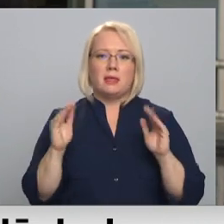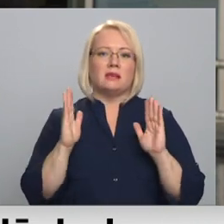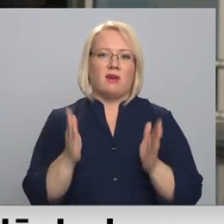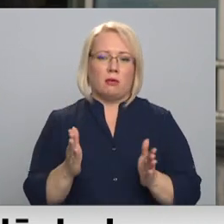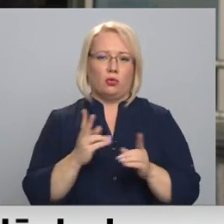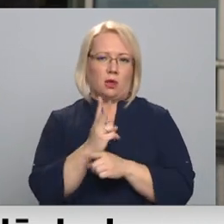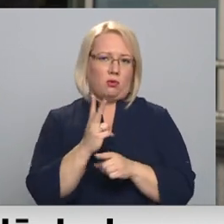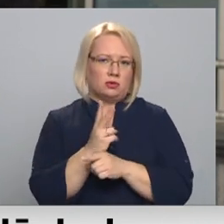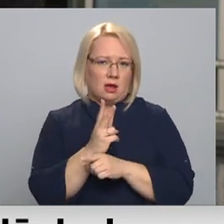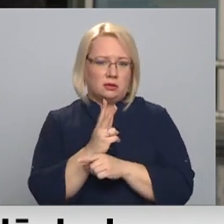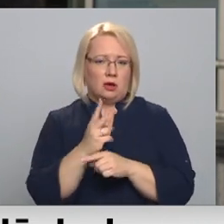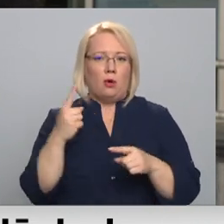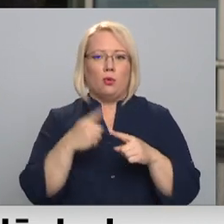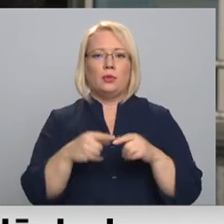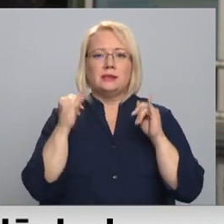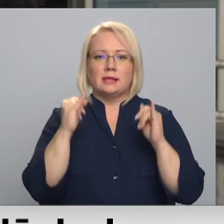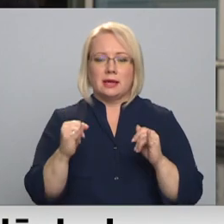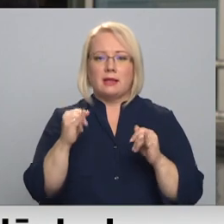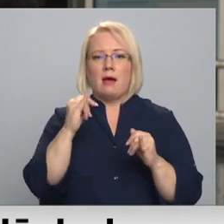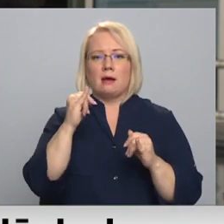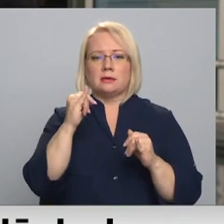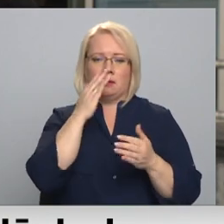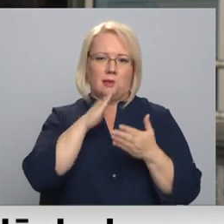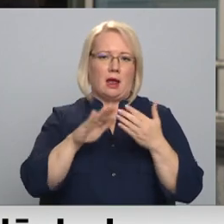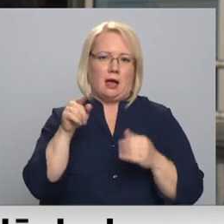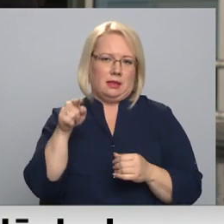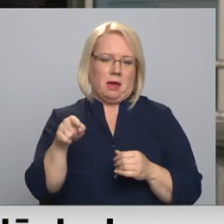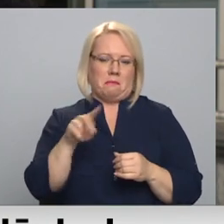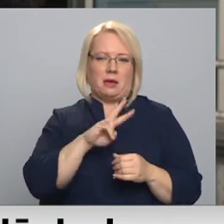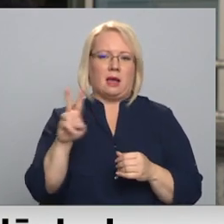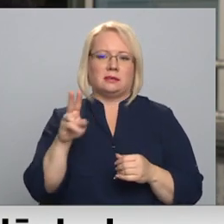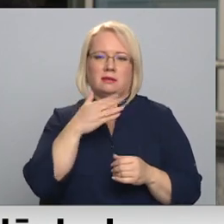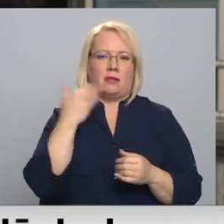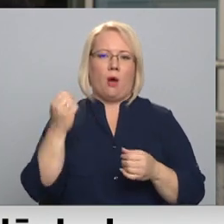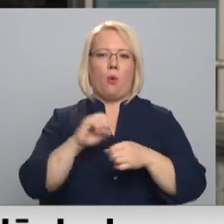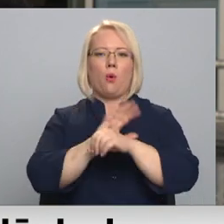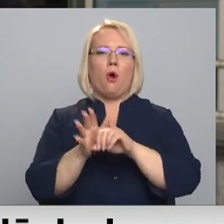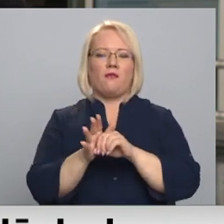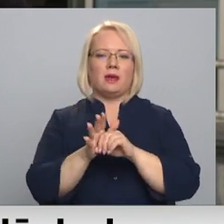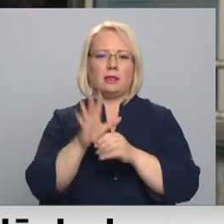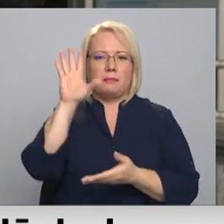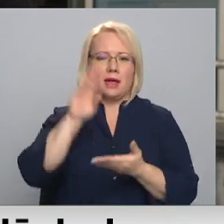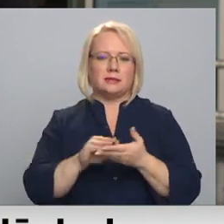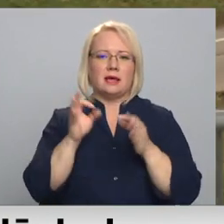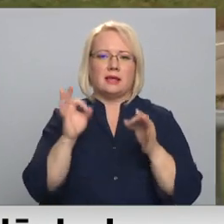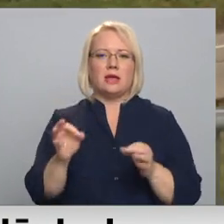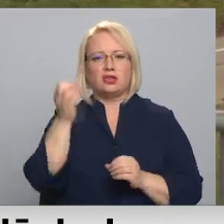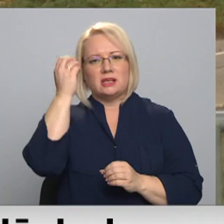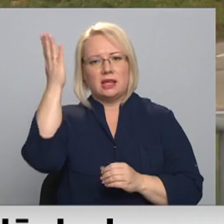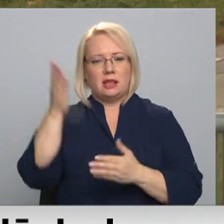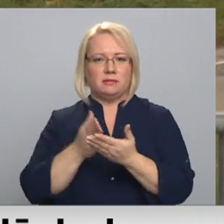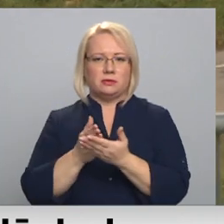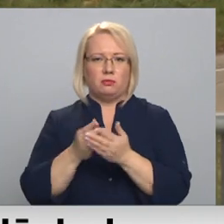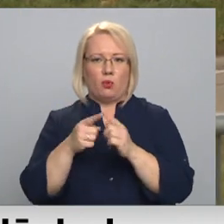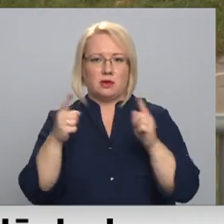traucēts un sliktāks nekā tiem, kas varbūt nav gājuši pandēmijas pieredzēt caurtieši izglītības posmā. Turklāt,